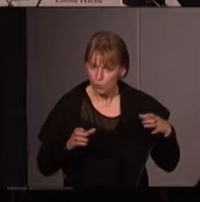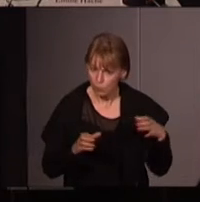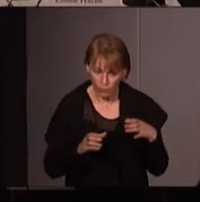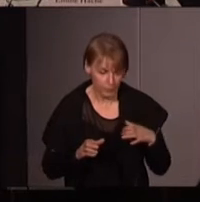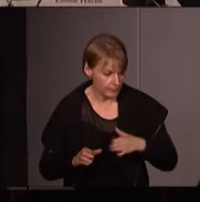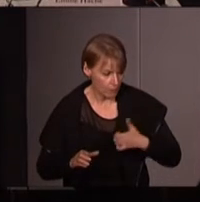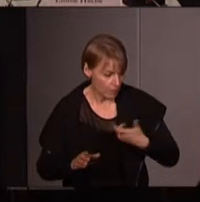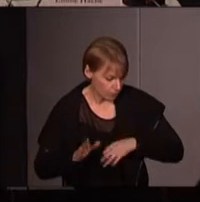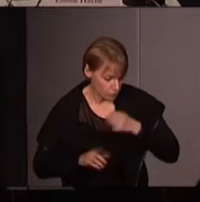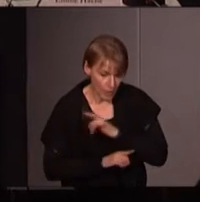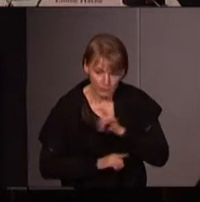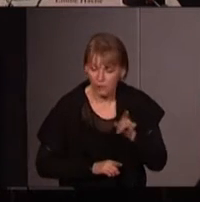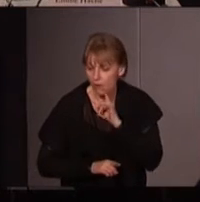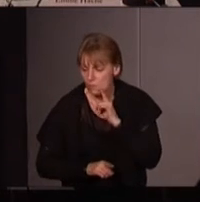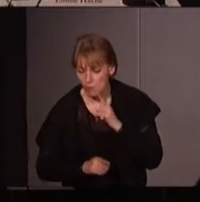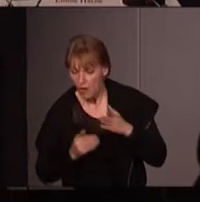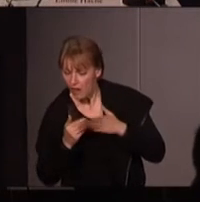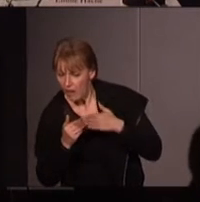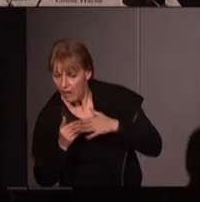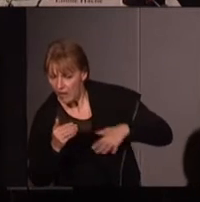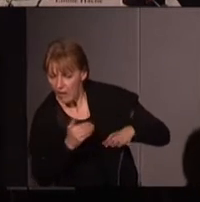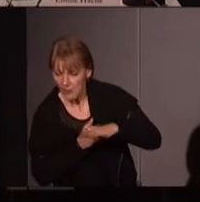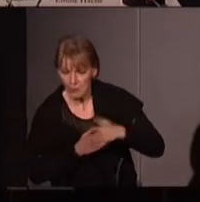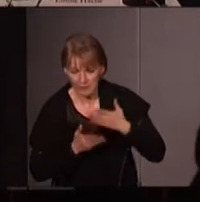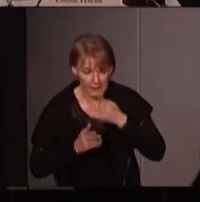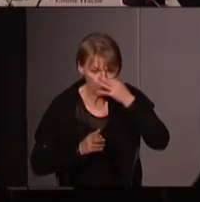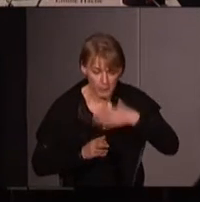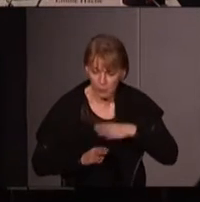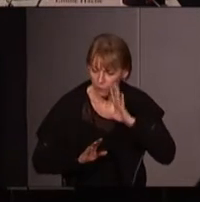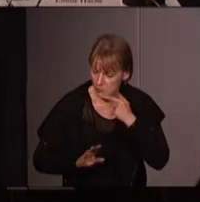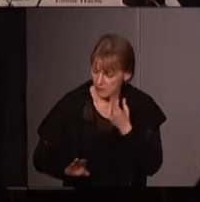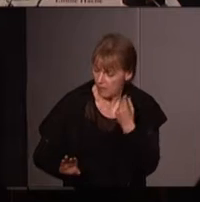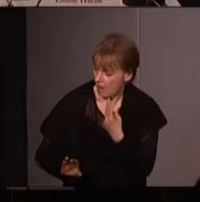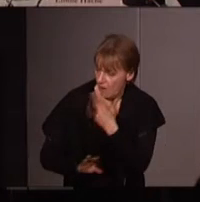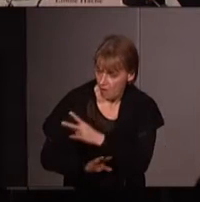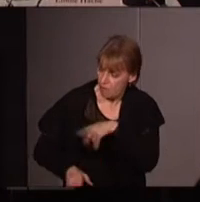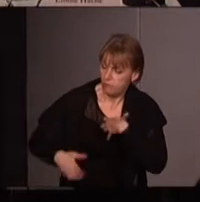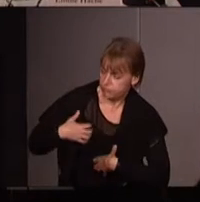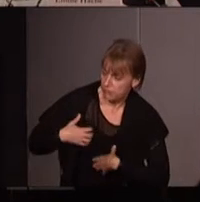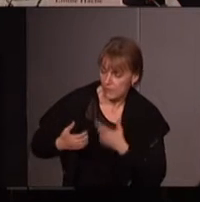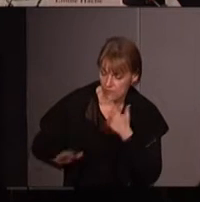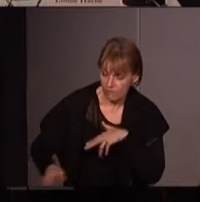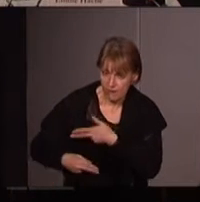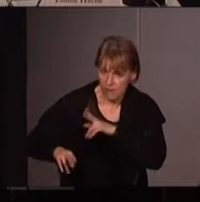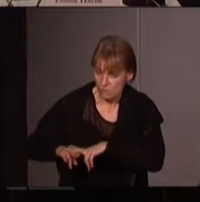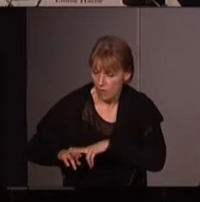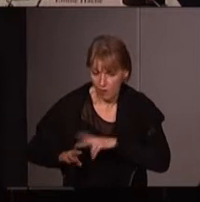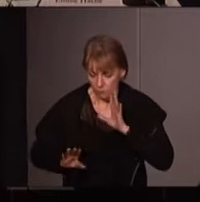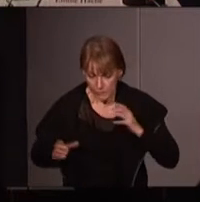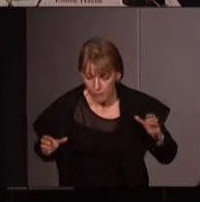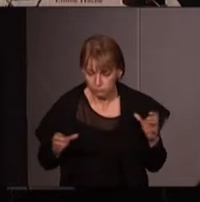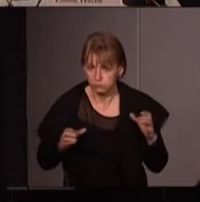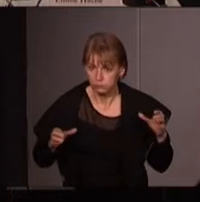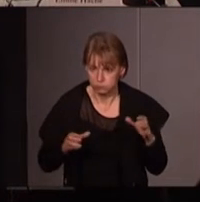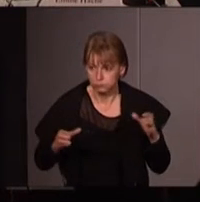pas le choix parce qu'il s'agit de la rivière polluée à côté de chez elles et que leur enfant a la polio que leur enfant est en train de mourir etc elles vont dans un